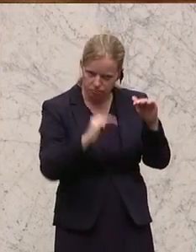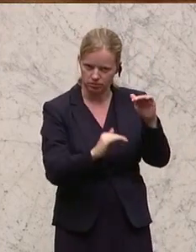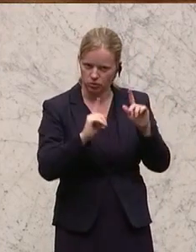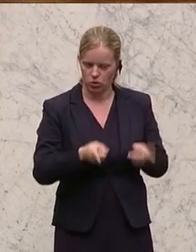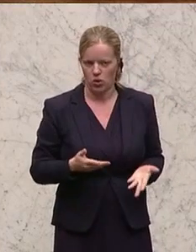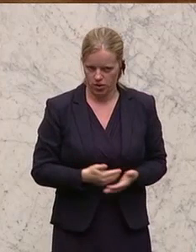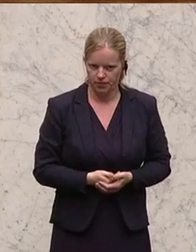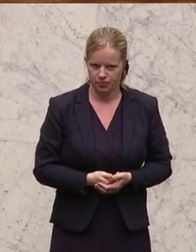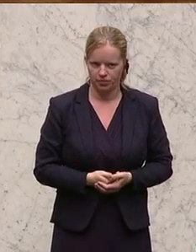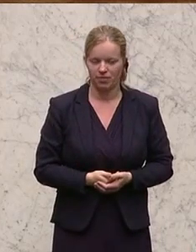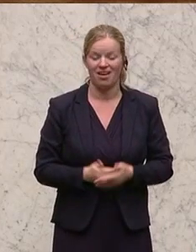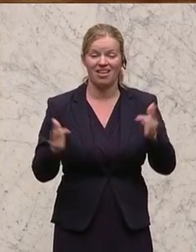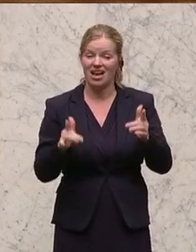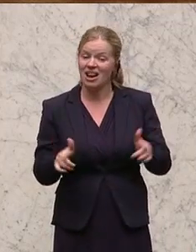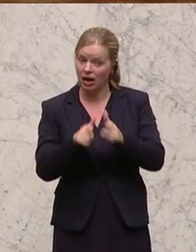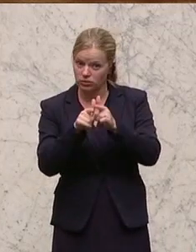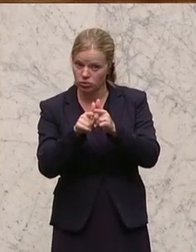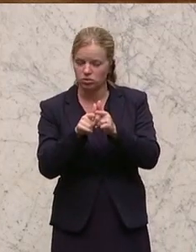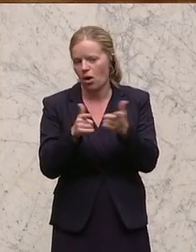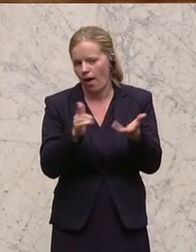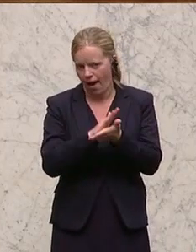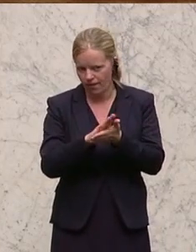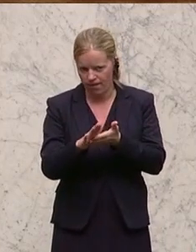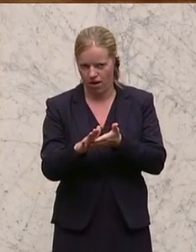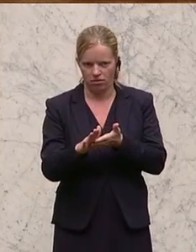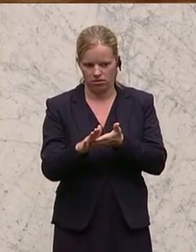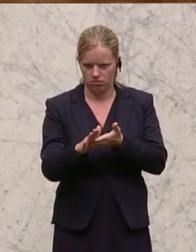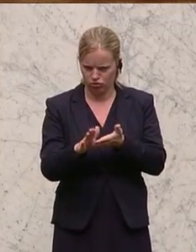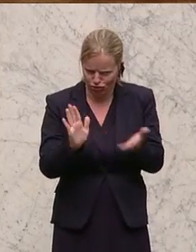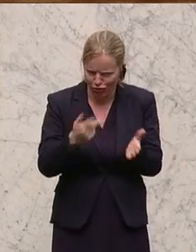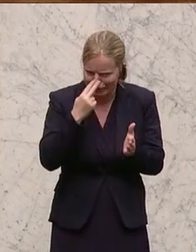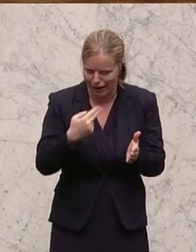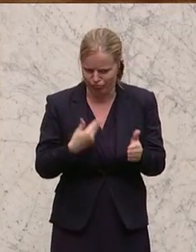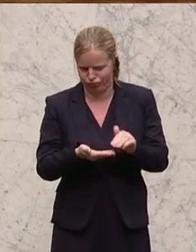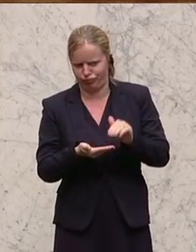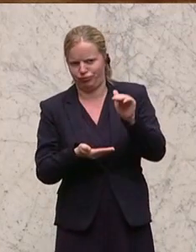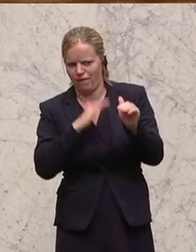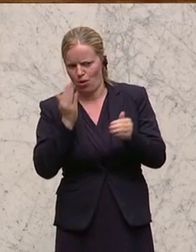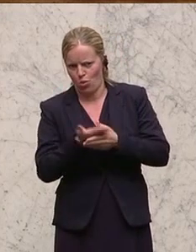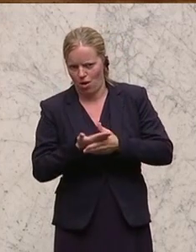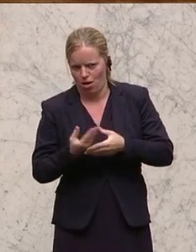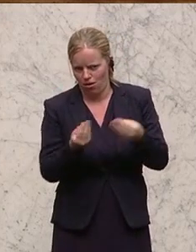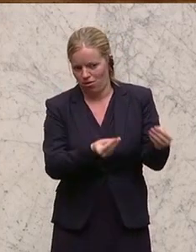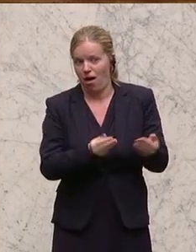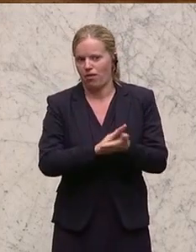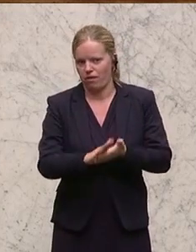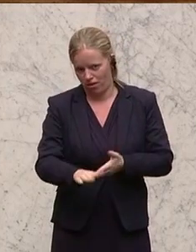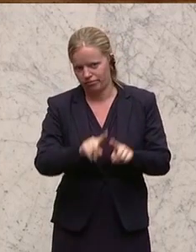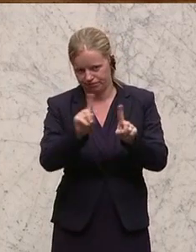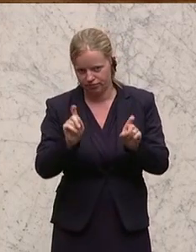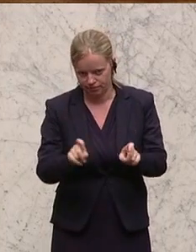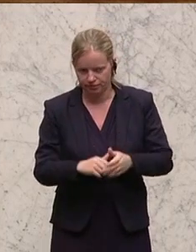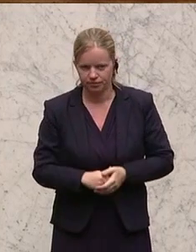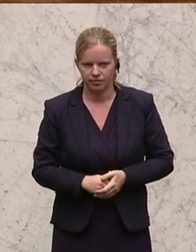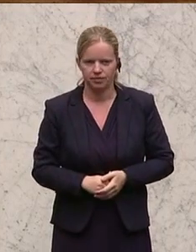ganz einfach ermittelt. Die Gegenleistung ebenfalls. Sehr einfach natürlich immer zu ermitteln. Aber bitte, bis zu 30 Prozent Gegenleistung unentgeltlich.